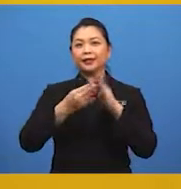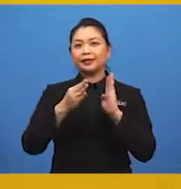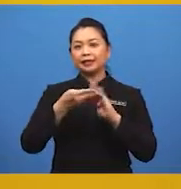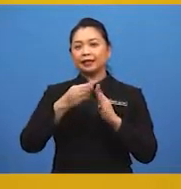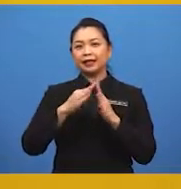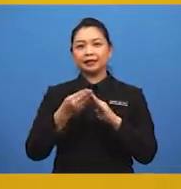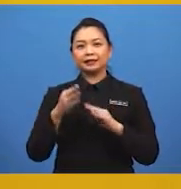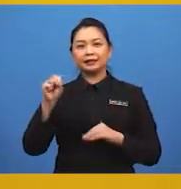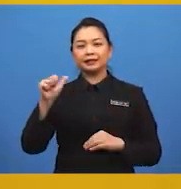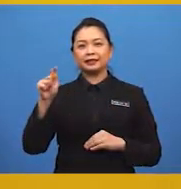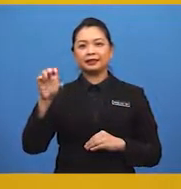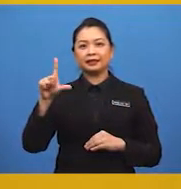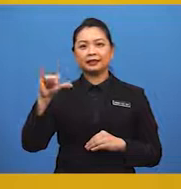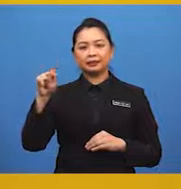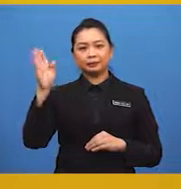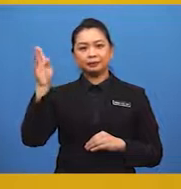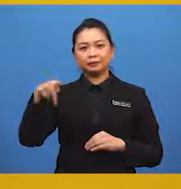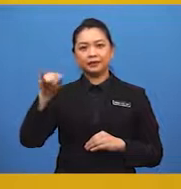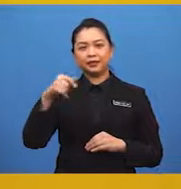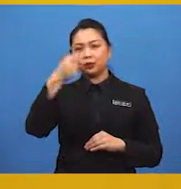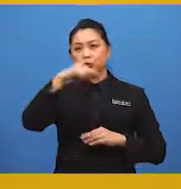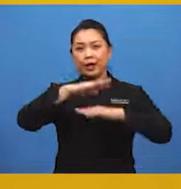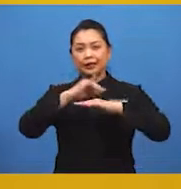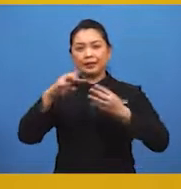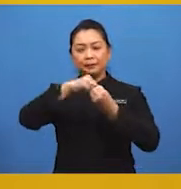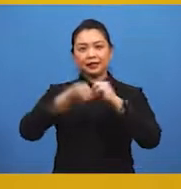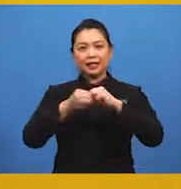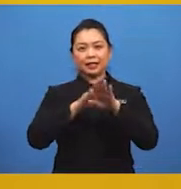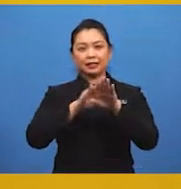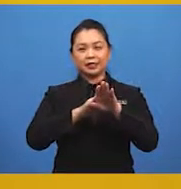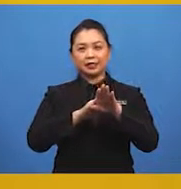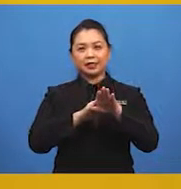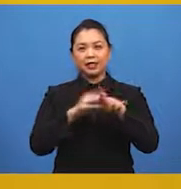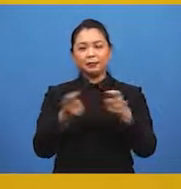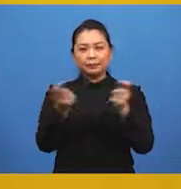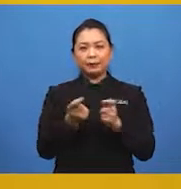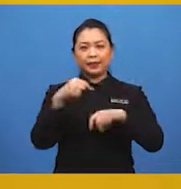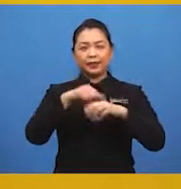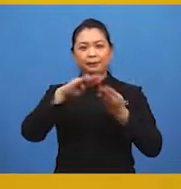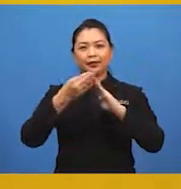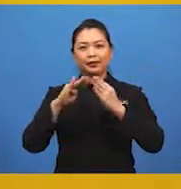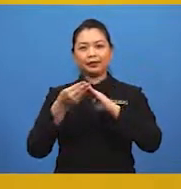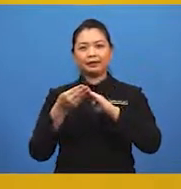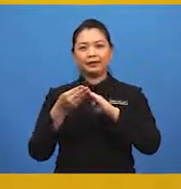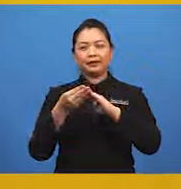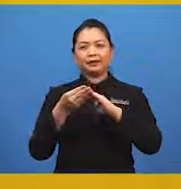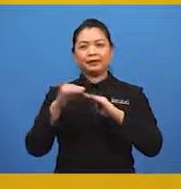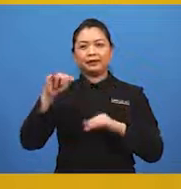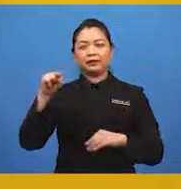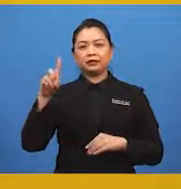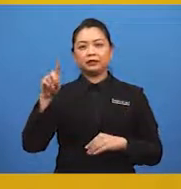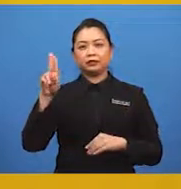Petaling Jaya dibina untuk mengatasi masalah kesesakan pertempatan di bandar Induknya,